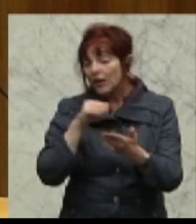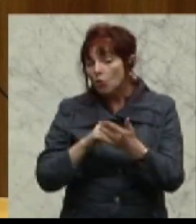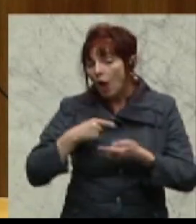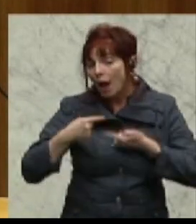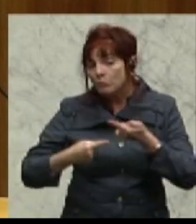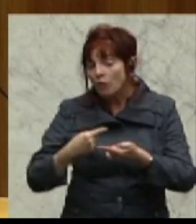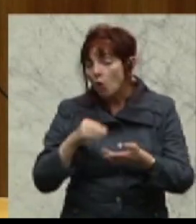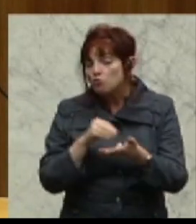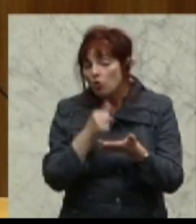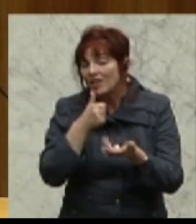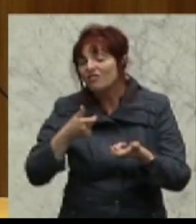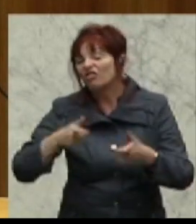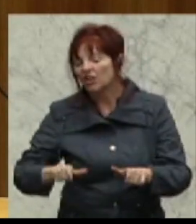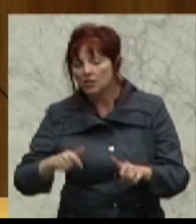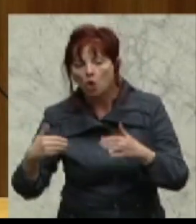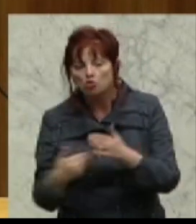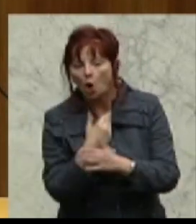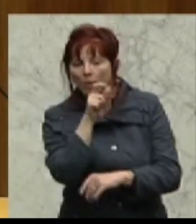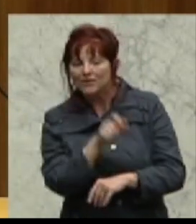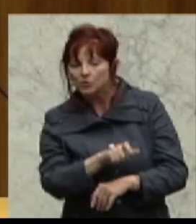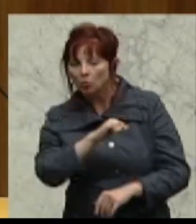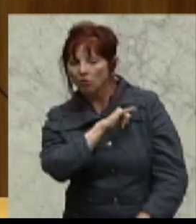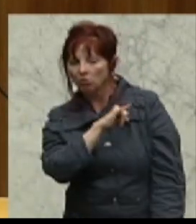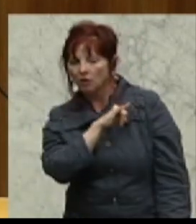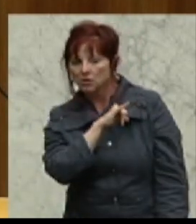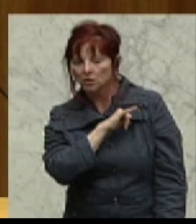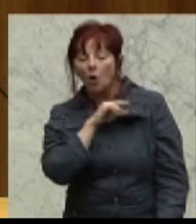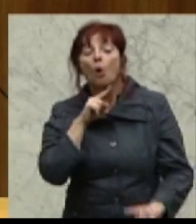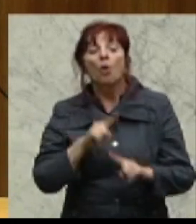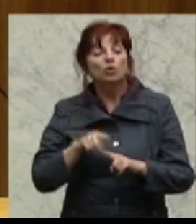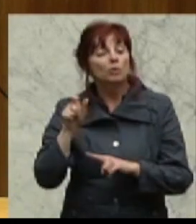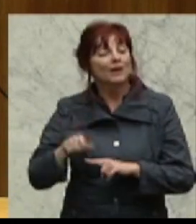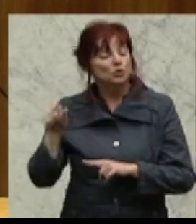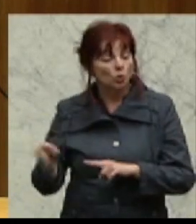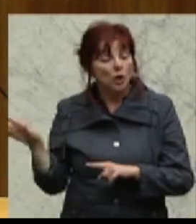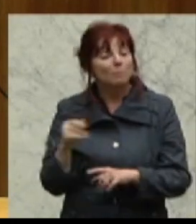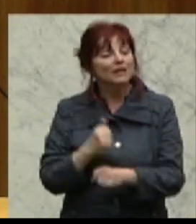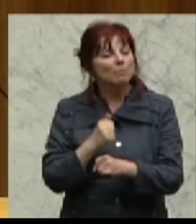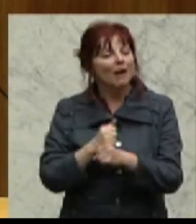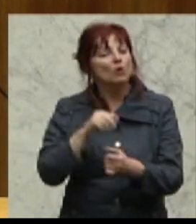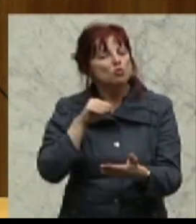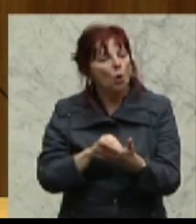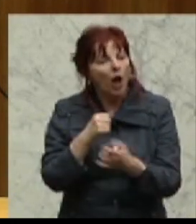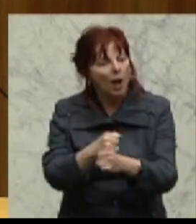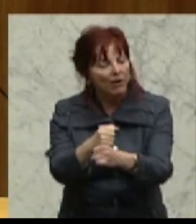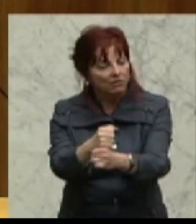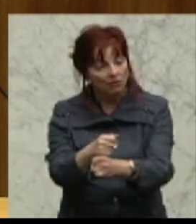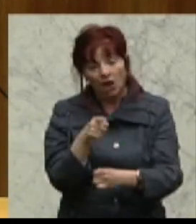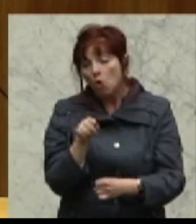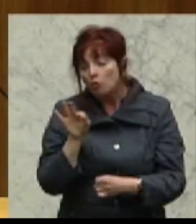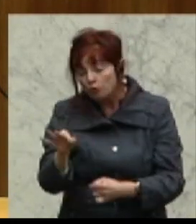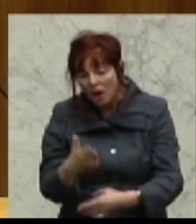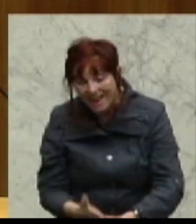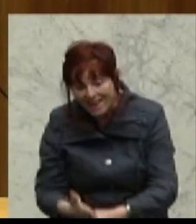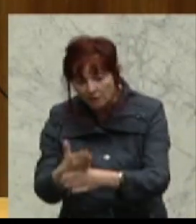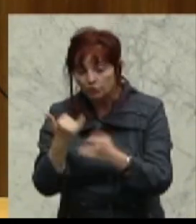zwischen neuen Interessenten und den noch arbeitenden Mitarbeitern. Man tut diesen Menschen nichts Gutes, wenn man sie